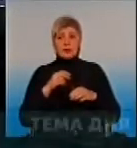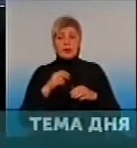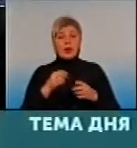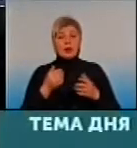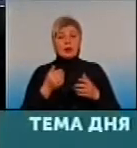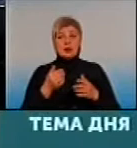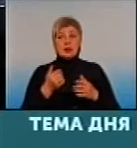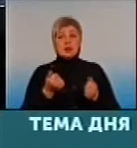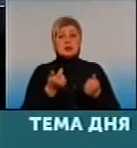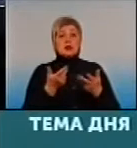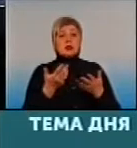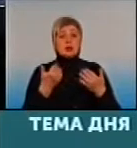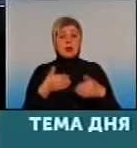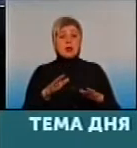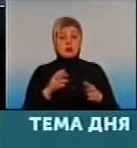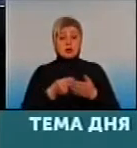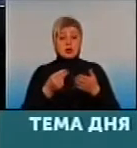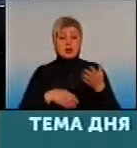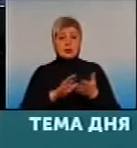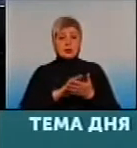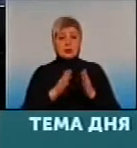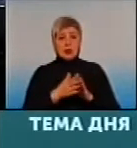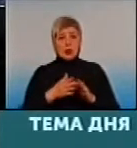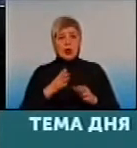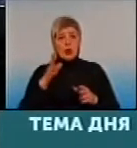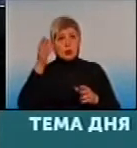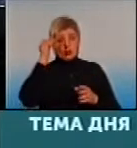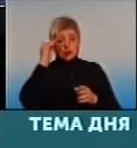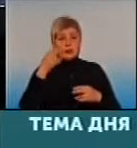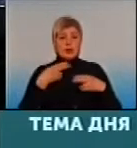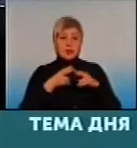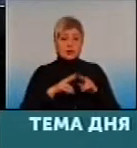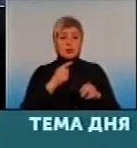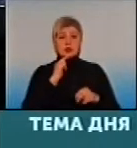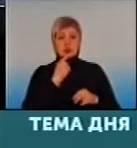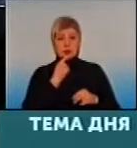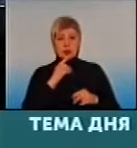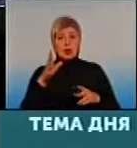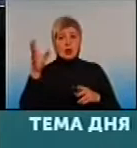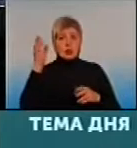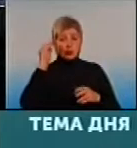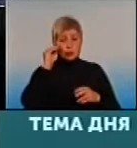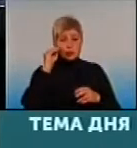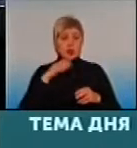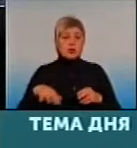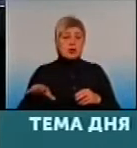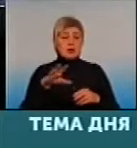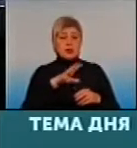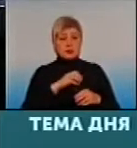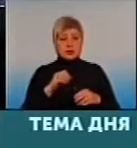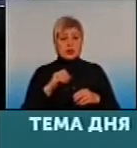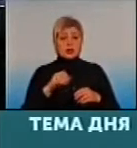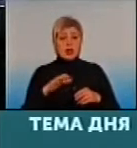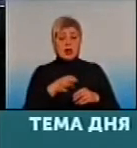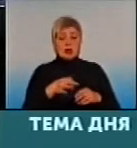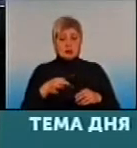Сколько уже буквально уходов? Ну, учитывая еще технические трудности, учитывая то, что не во всех, к сожалению, амбулаториях, у нас еще есть компьютеры,